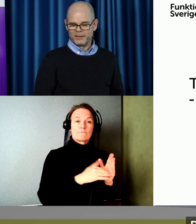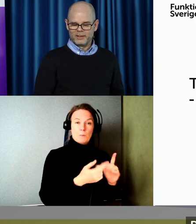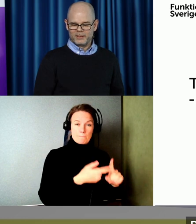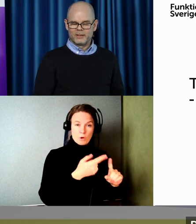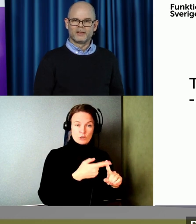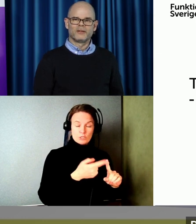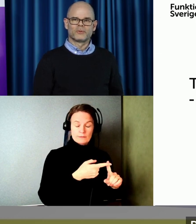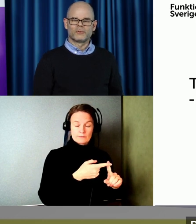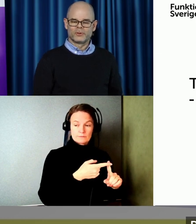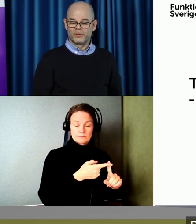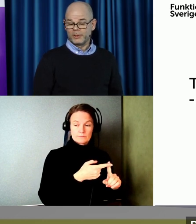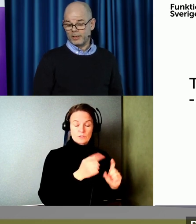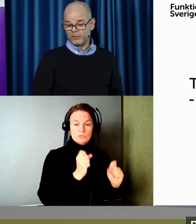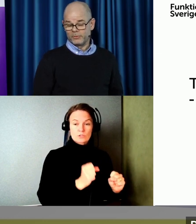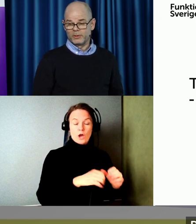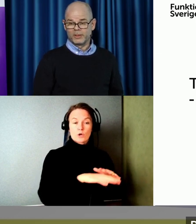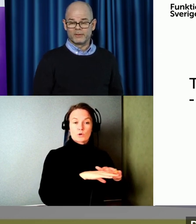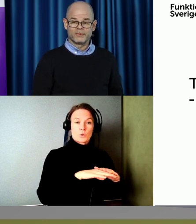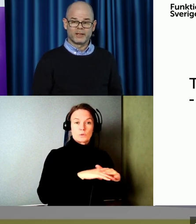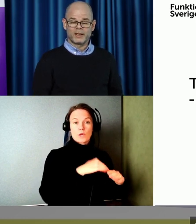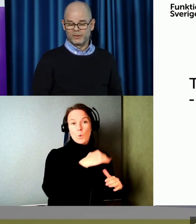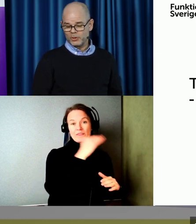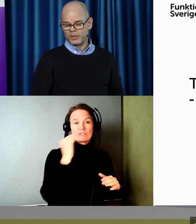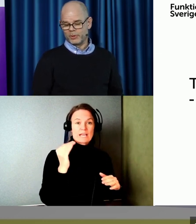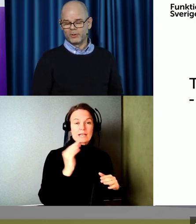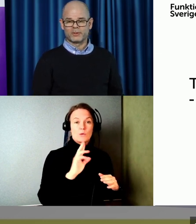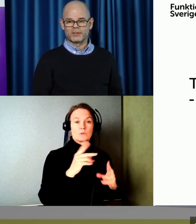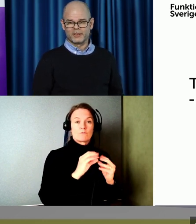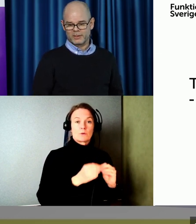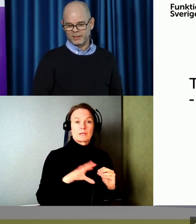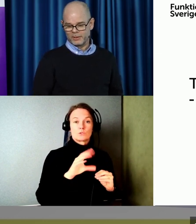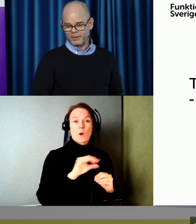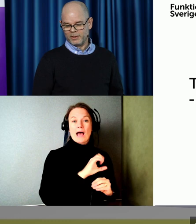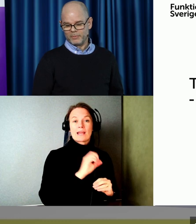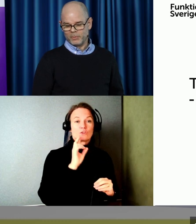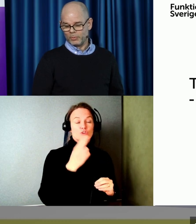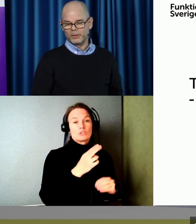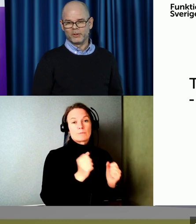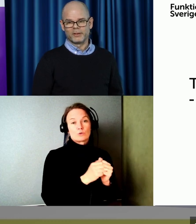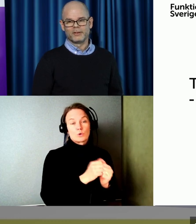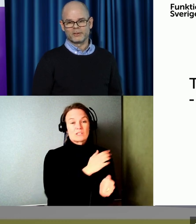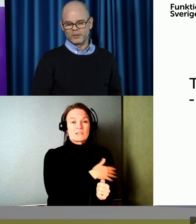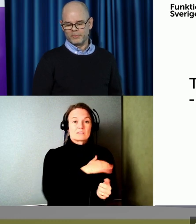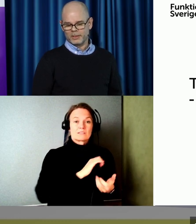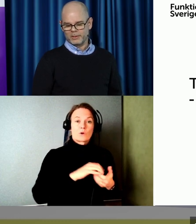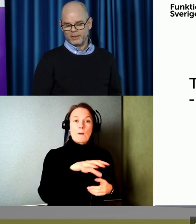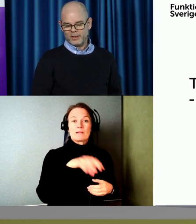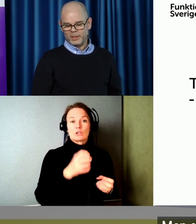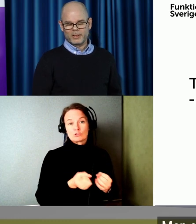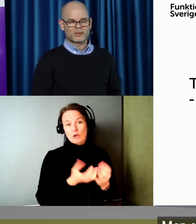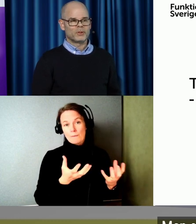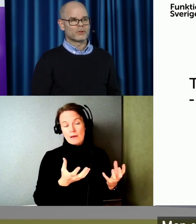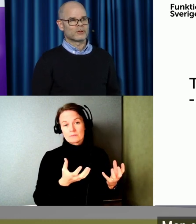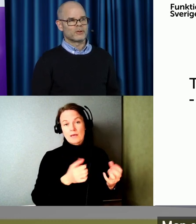man utgå från universell utformning när alla nya produkter, tjänster och miljöer skapas.